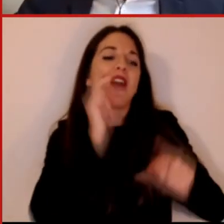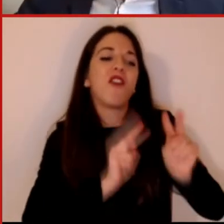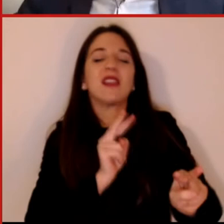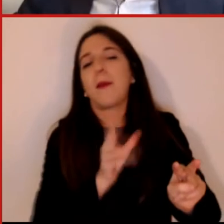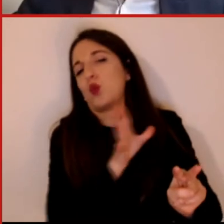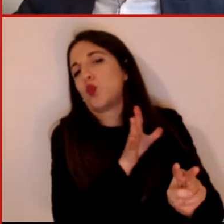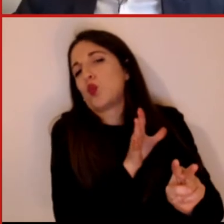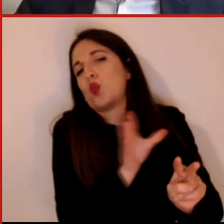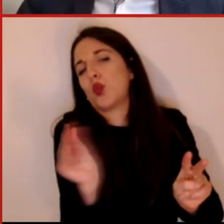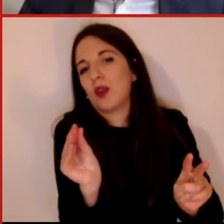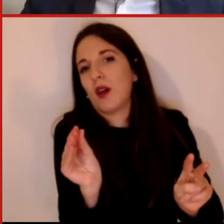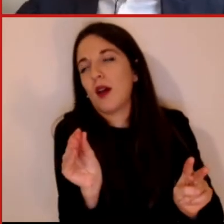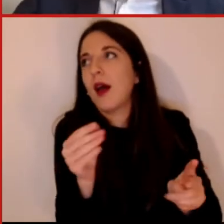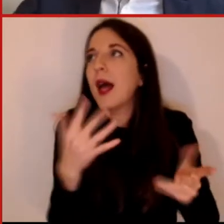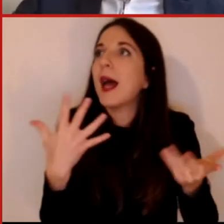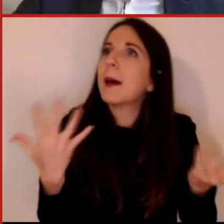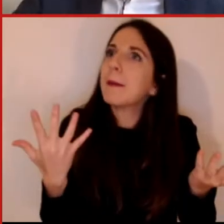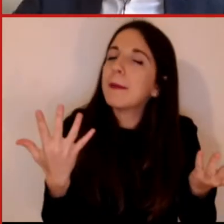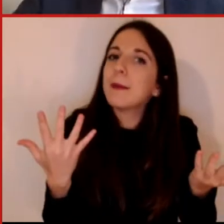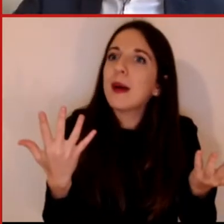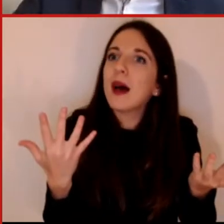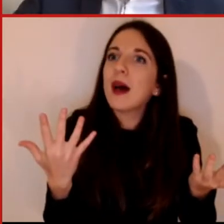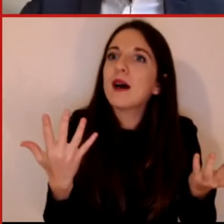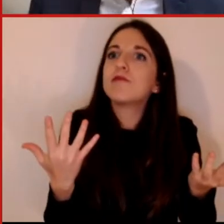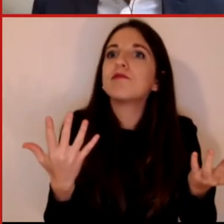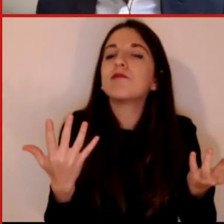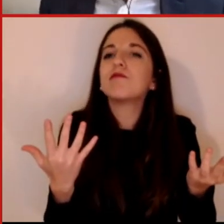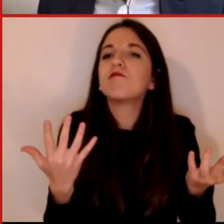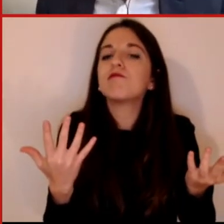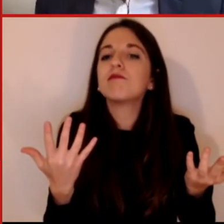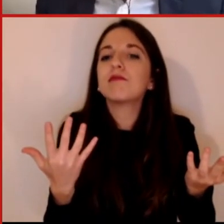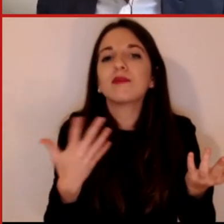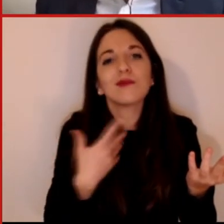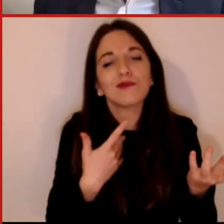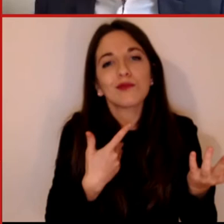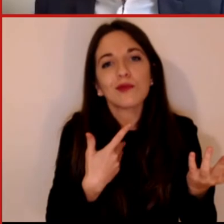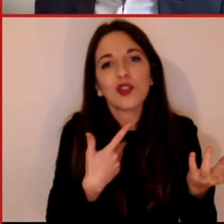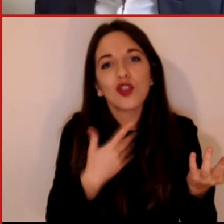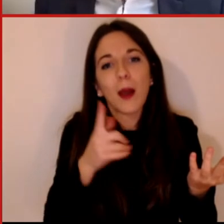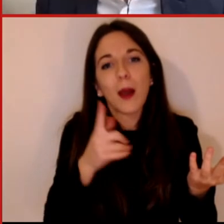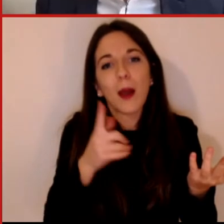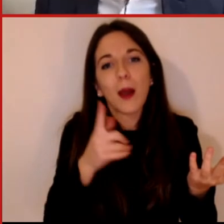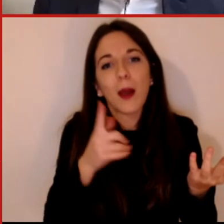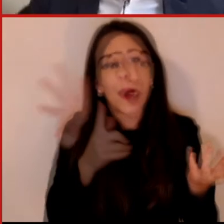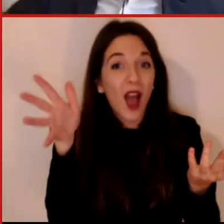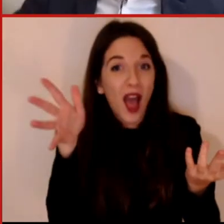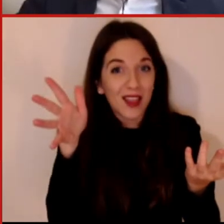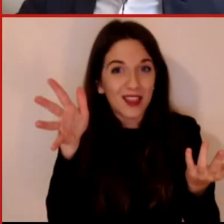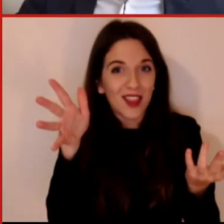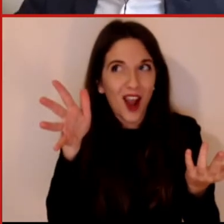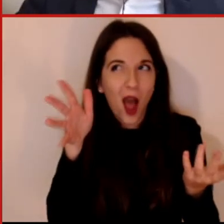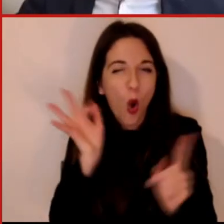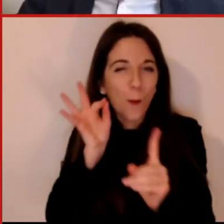In realtà quello che succede è che c'è anche un altro, un altro sogno che è fondamentalmente quello del,